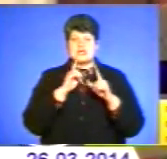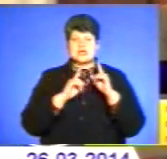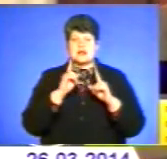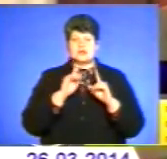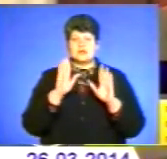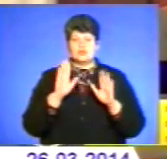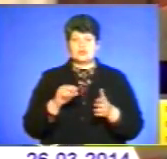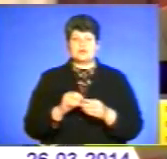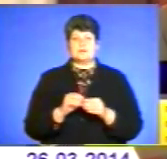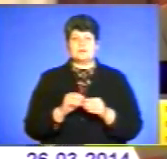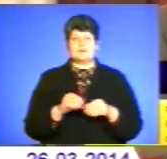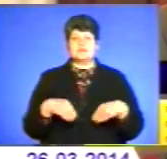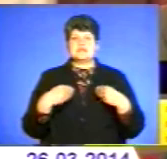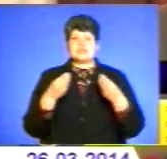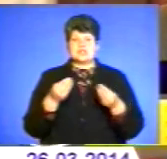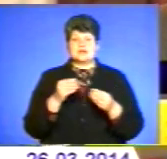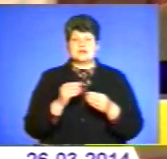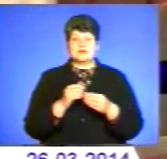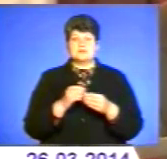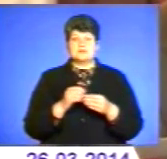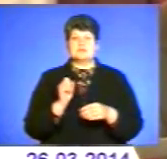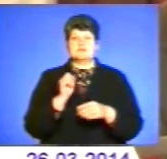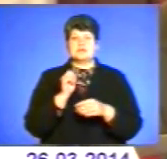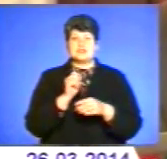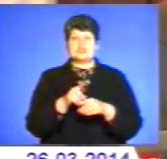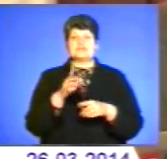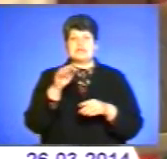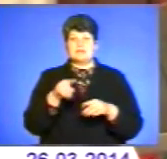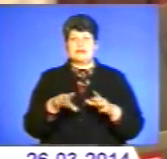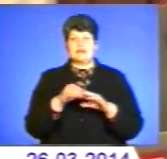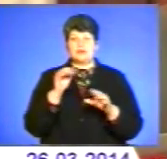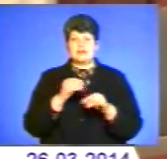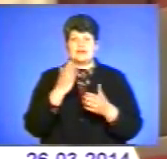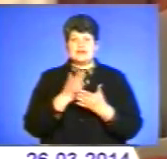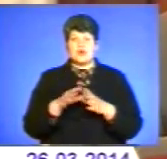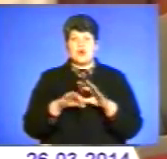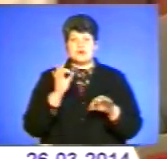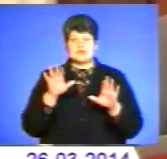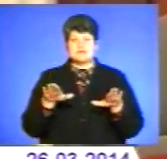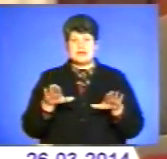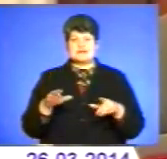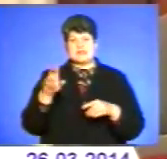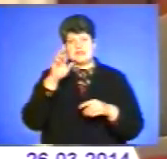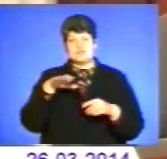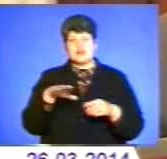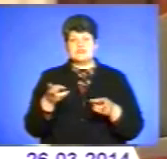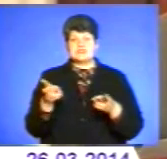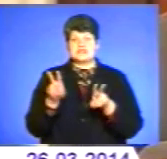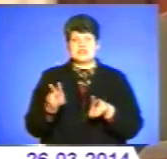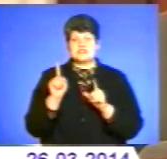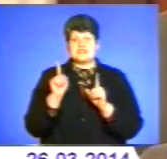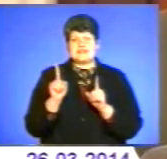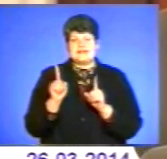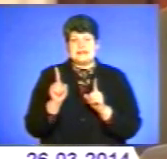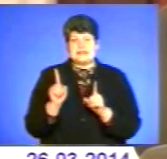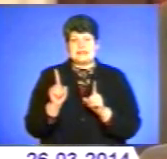призначатися тими депутатами, які обрані на місцях. А за державою залишаться тільки префектури, які